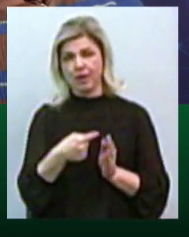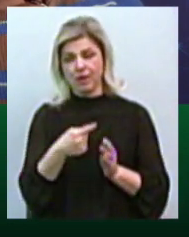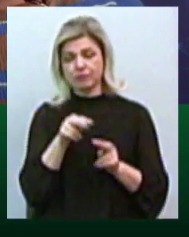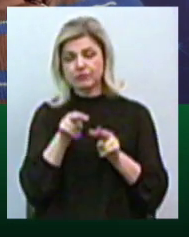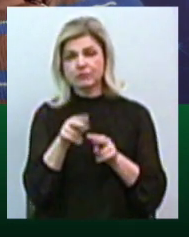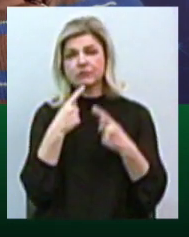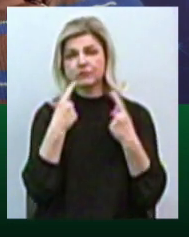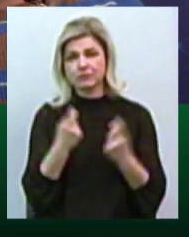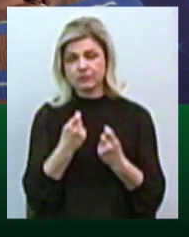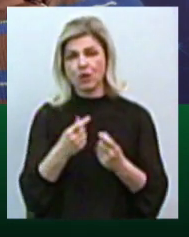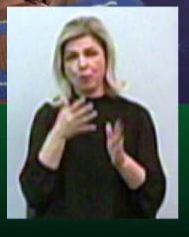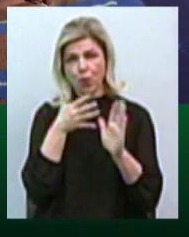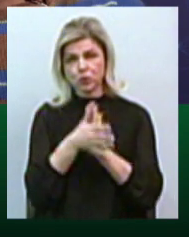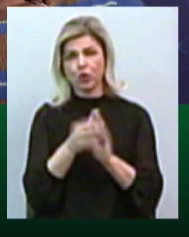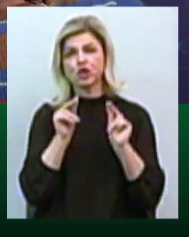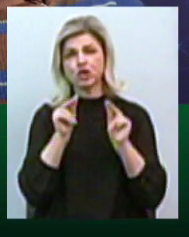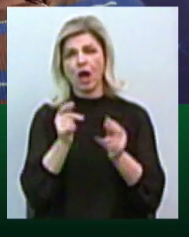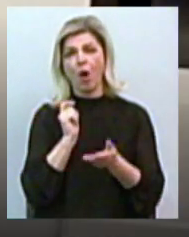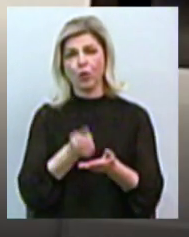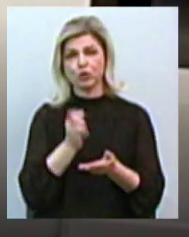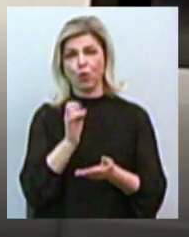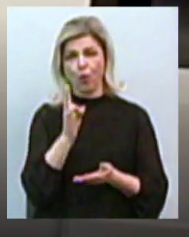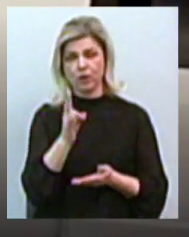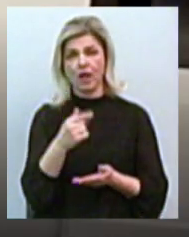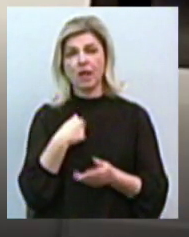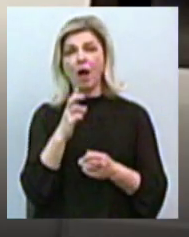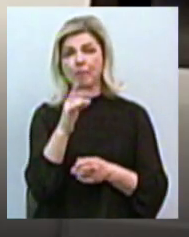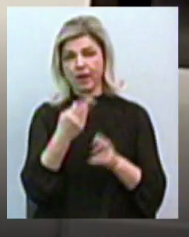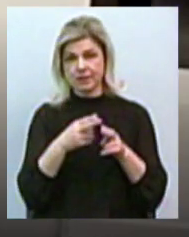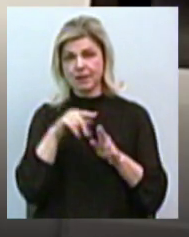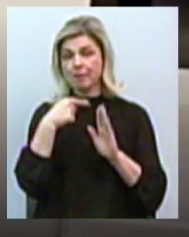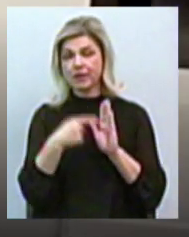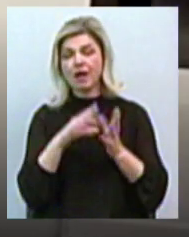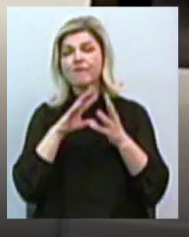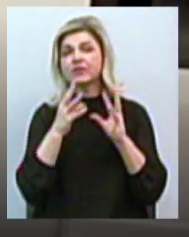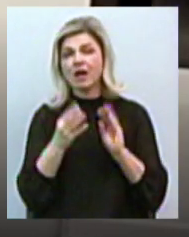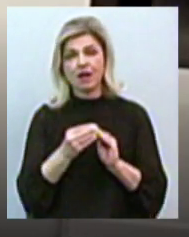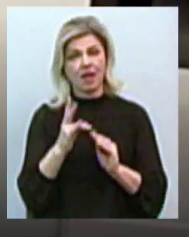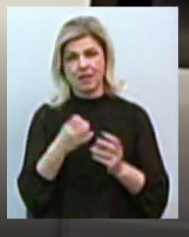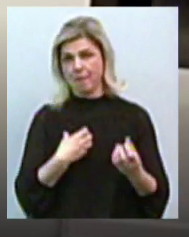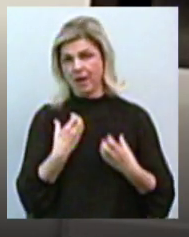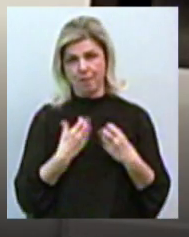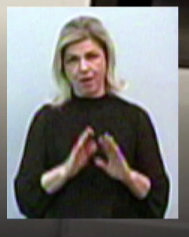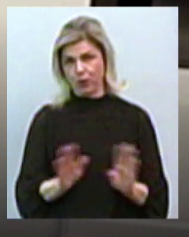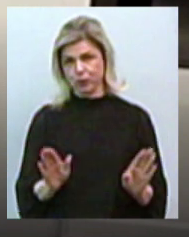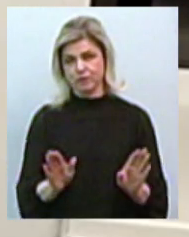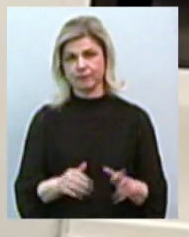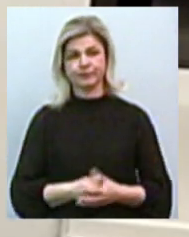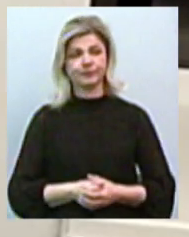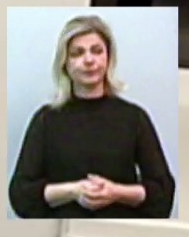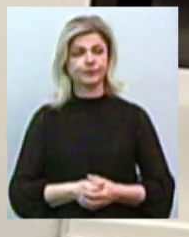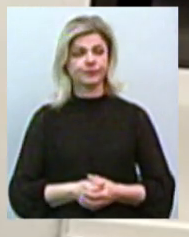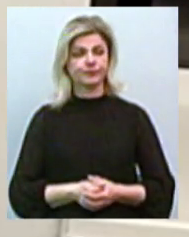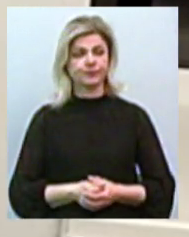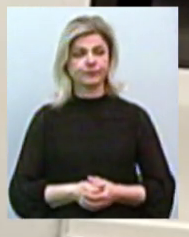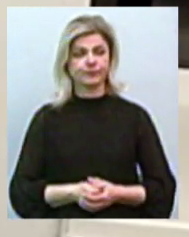прозорий, чесний аукціон. Я без цього питання взагалі не переймаюся. Головометом думки,